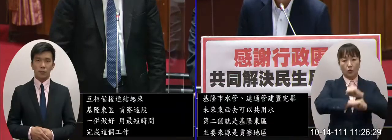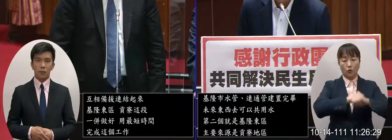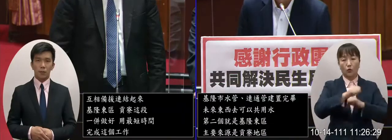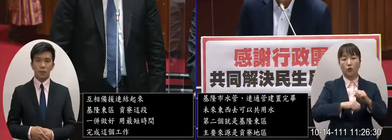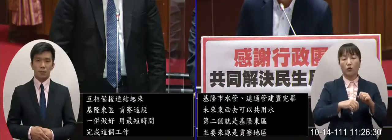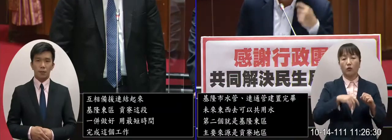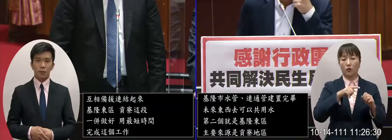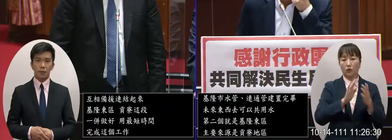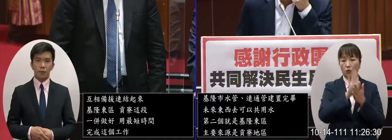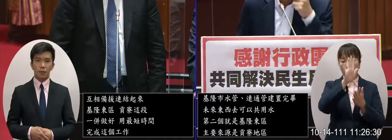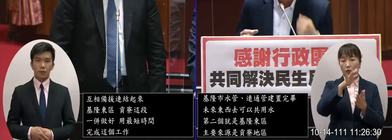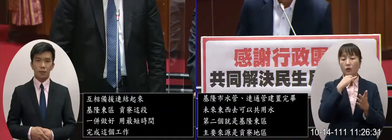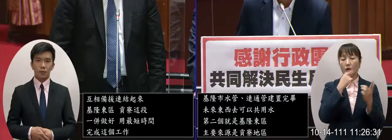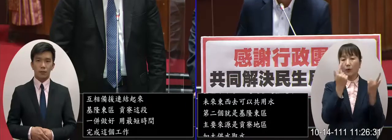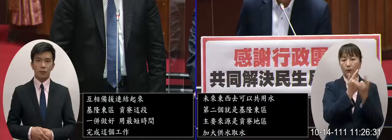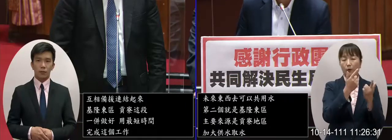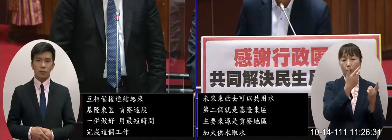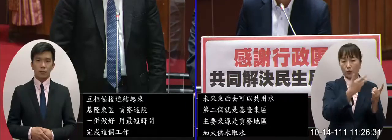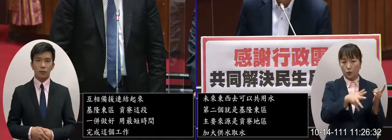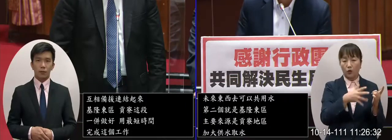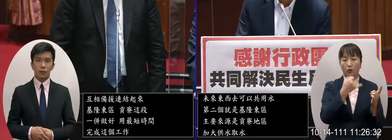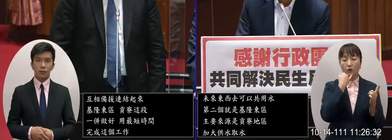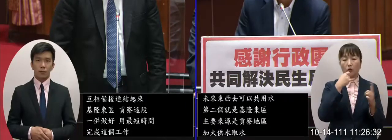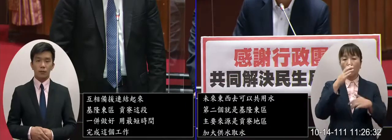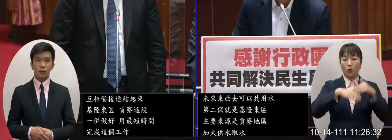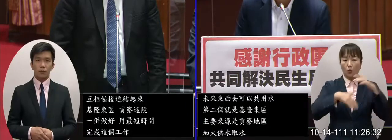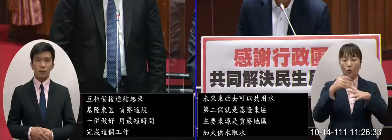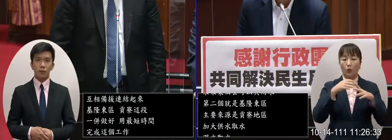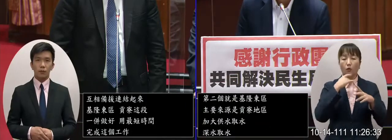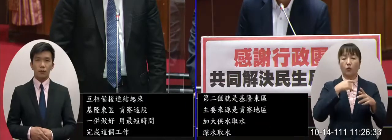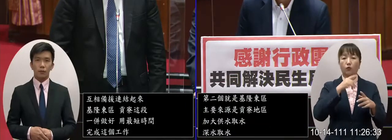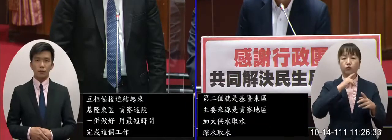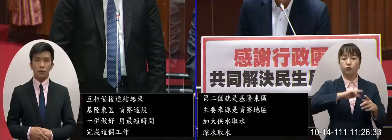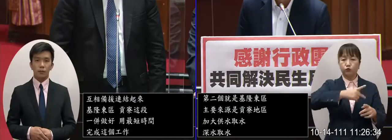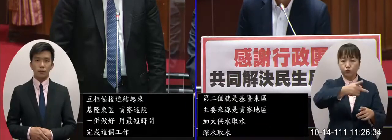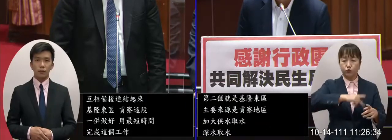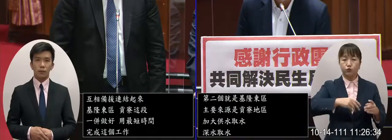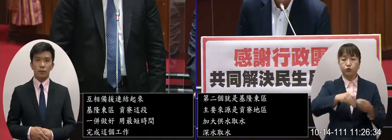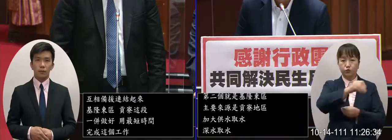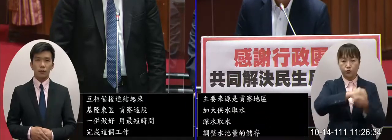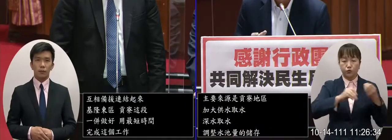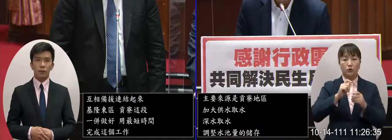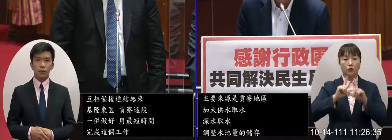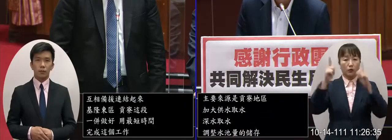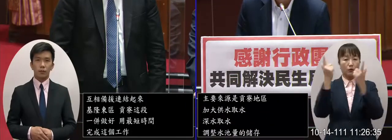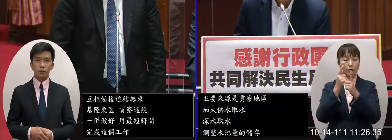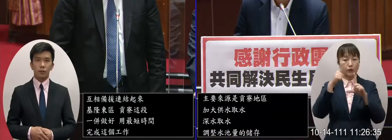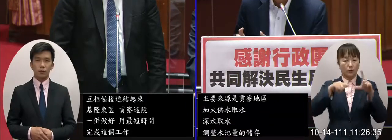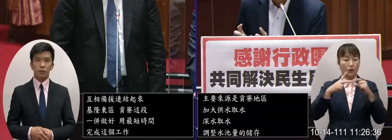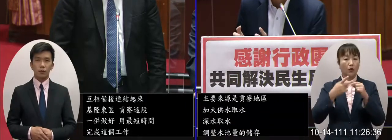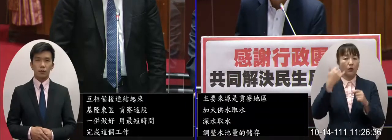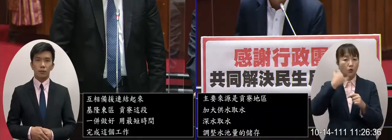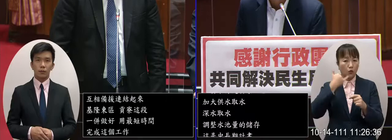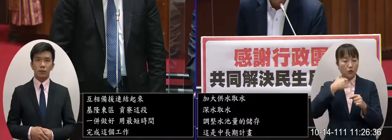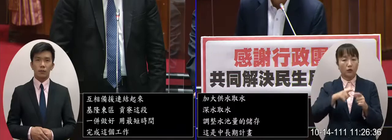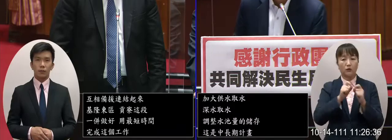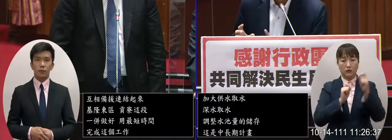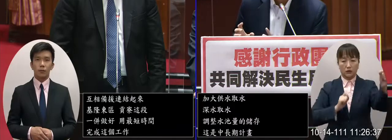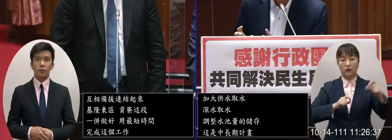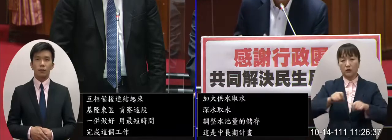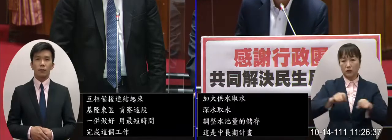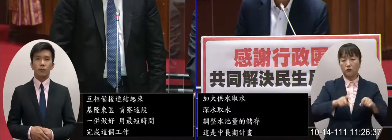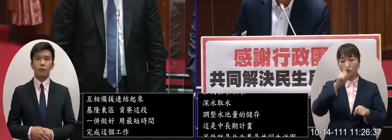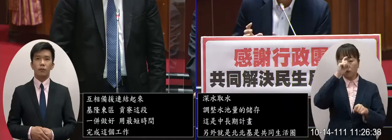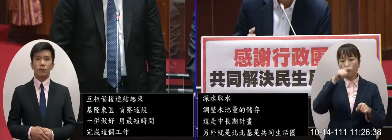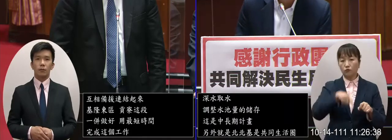我們希望未來北水的水也能夠透過互相的掉撥資源能夠來支援東北角跟基隆那這個是屬於長期的計畫